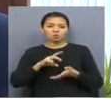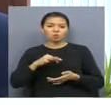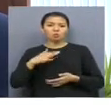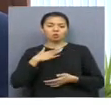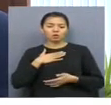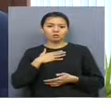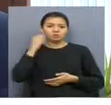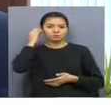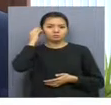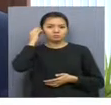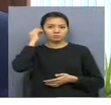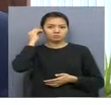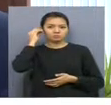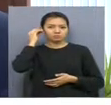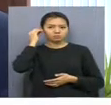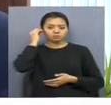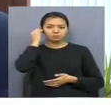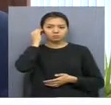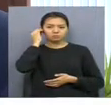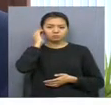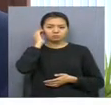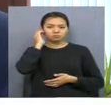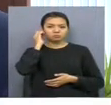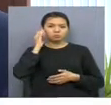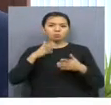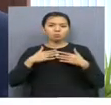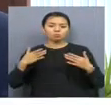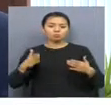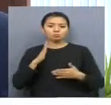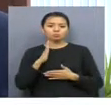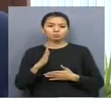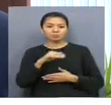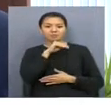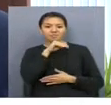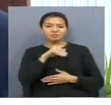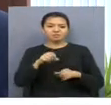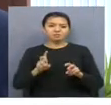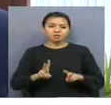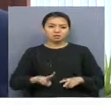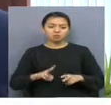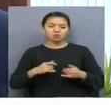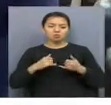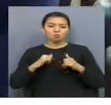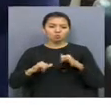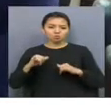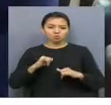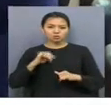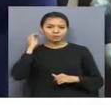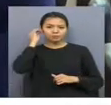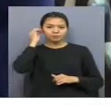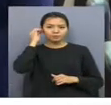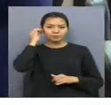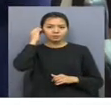университетімізге көп нәрсе береді. Біріншіден мұғалім мамандығының беделін өсіуі. Мысалы, қазір